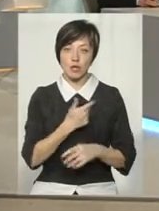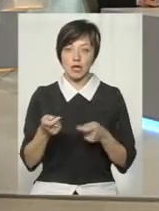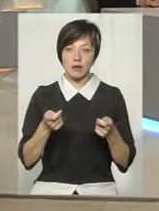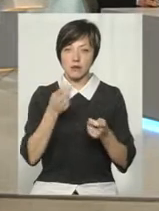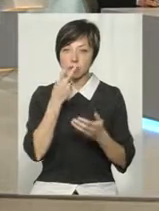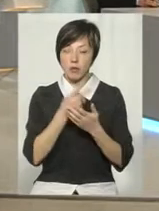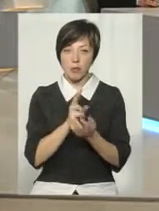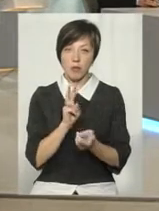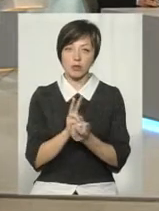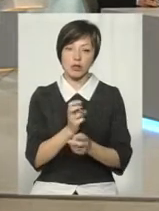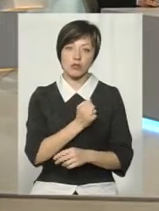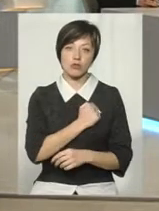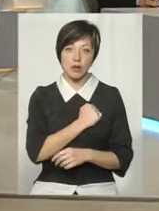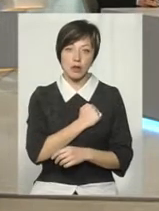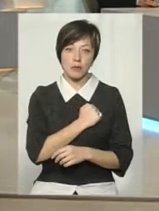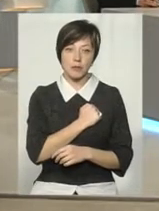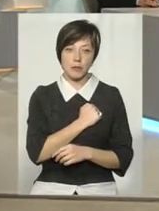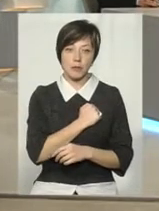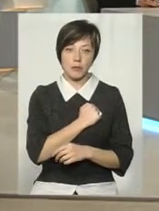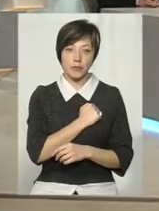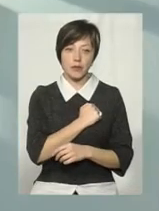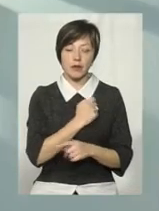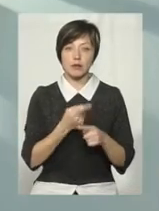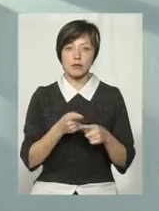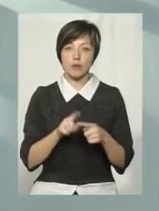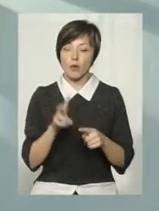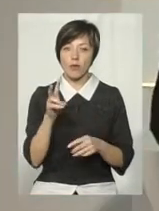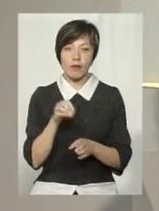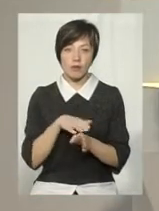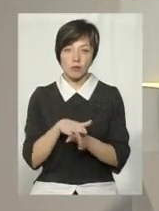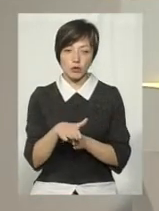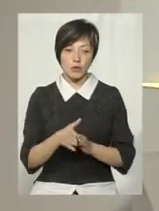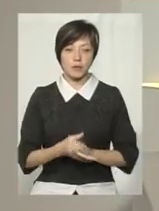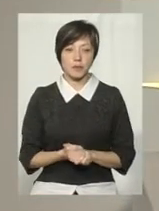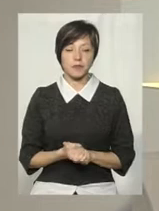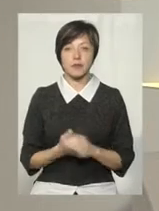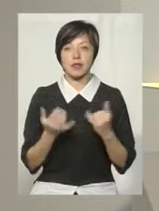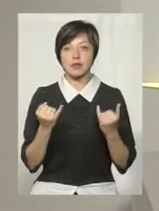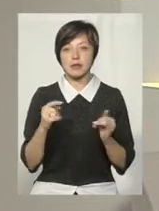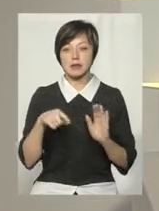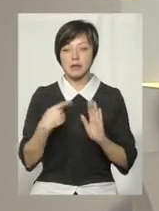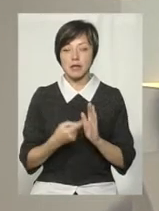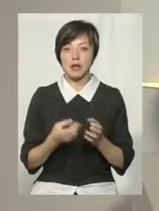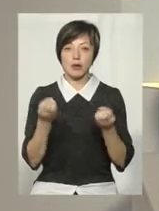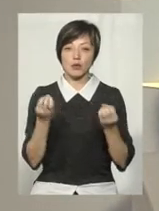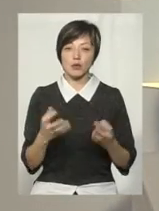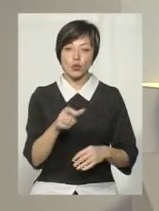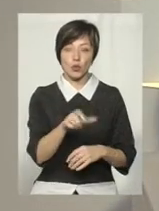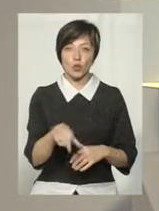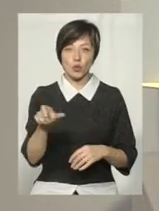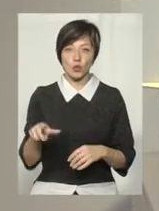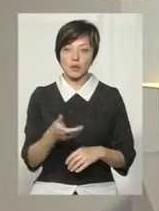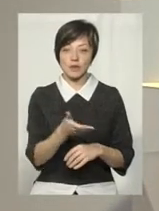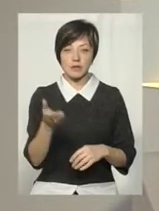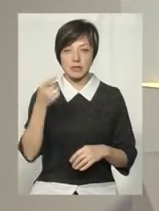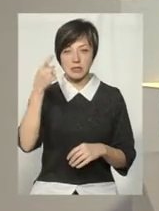побачити. На жаль, цього не відбулося. А зараз запитання щодо простого люду. Ви сказали, що от